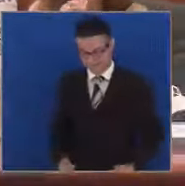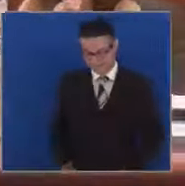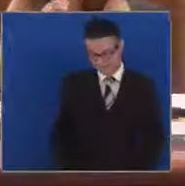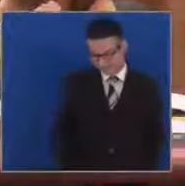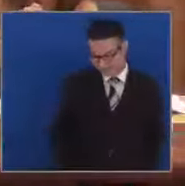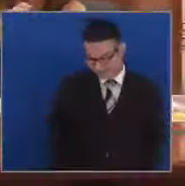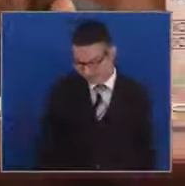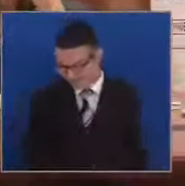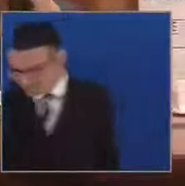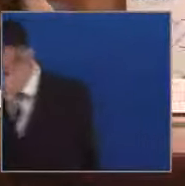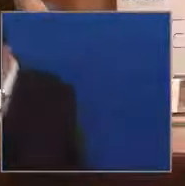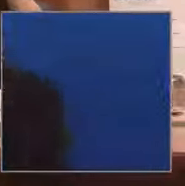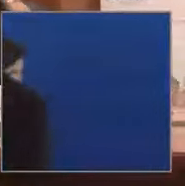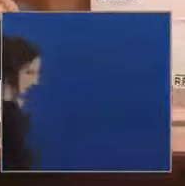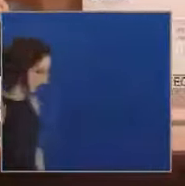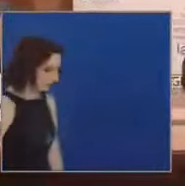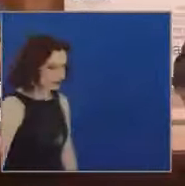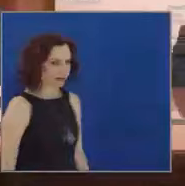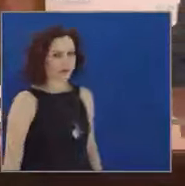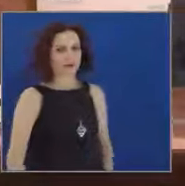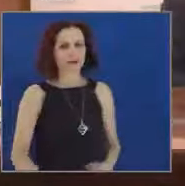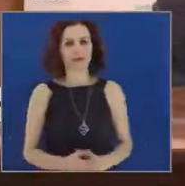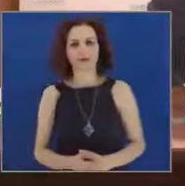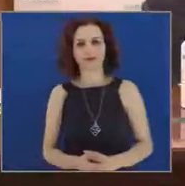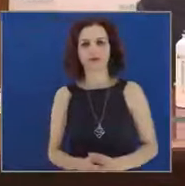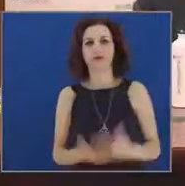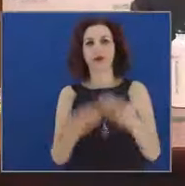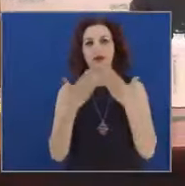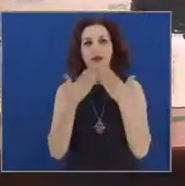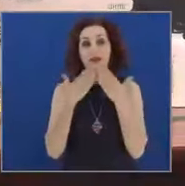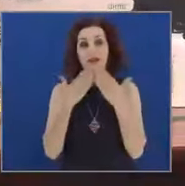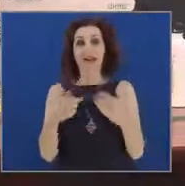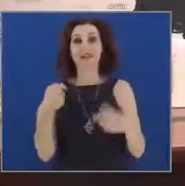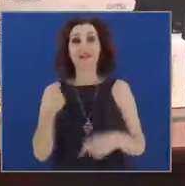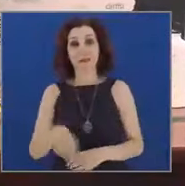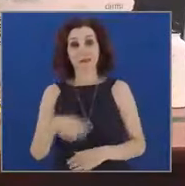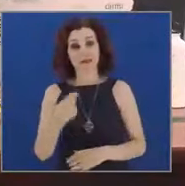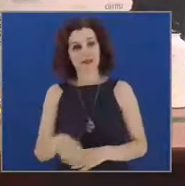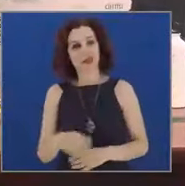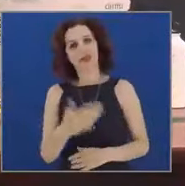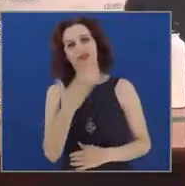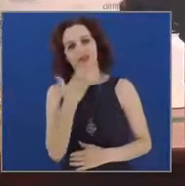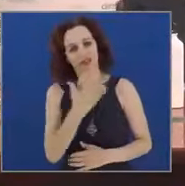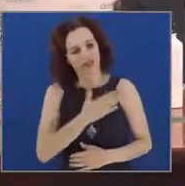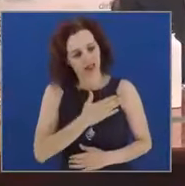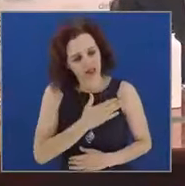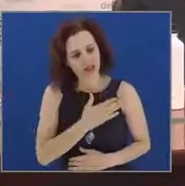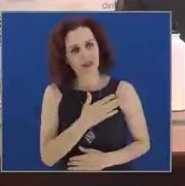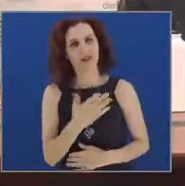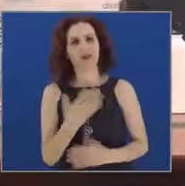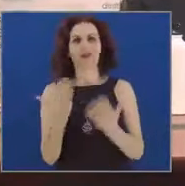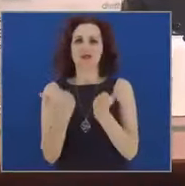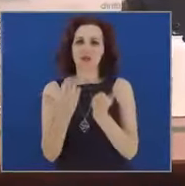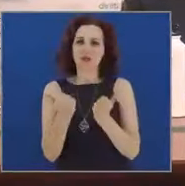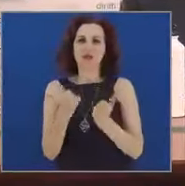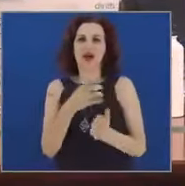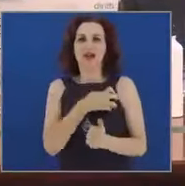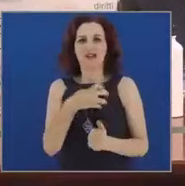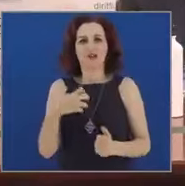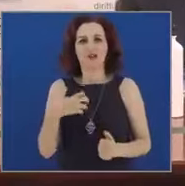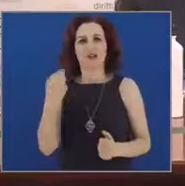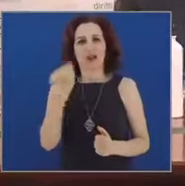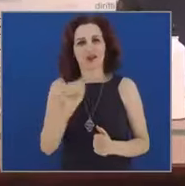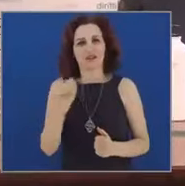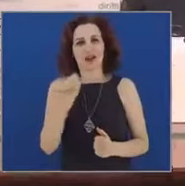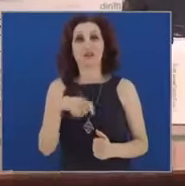Grazie Presidente, grazie di cuore. Saluto l'assessore Alessandro, Presidente Patanè